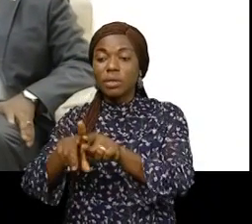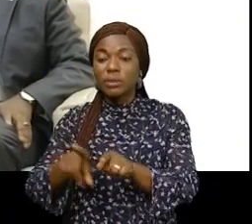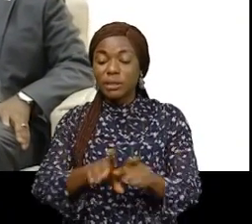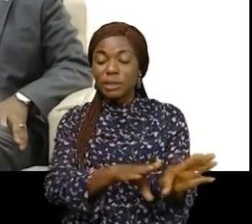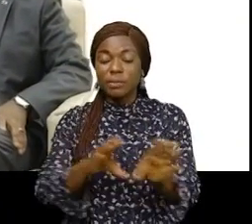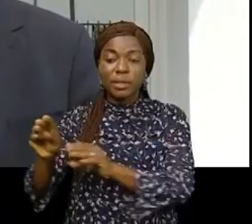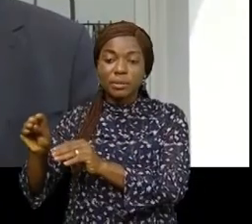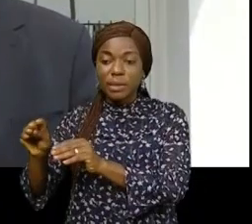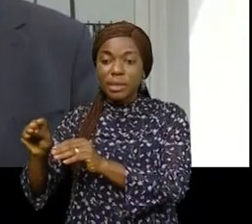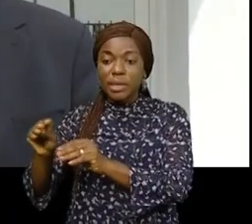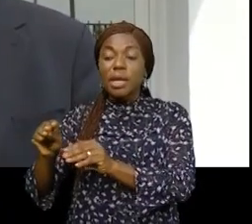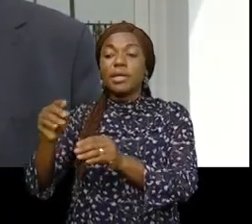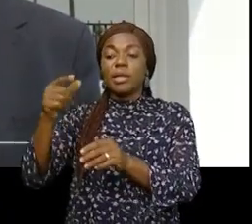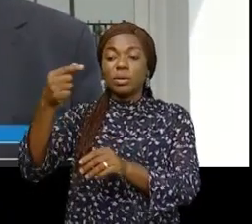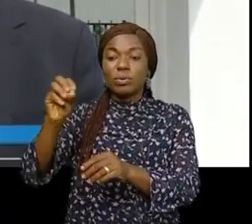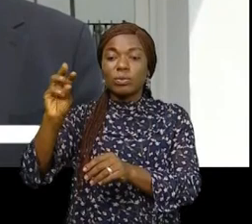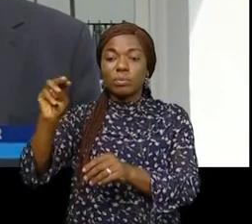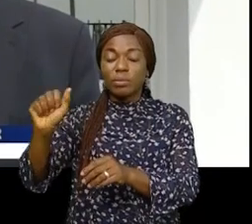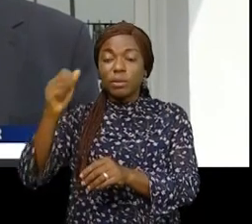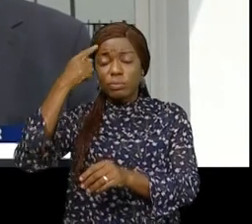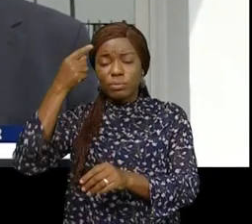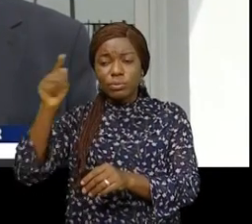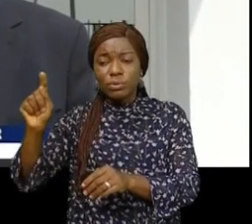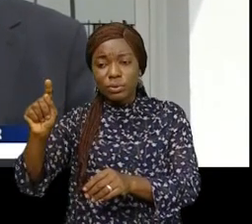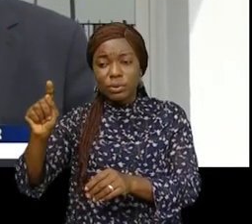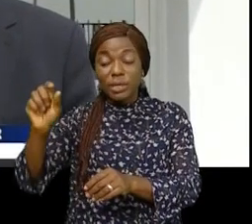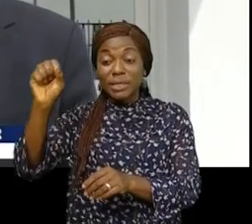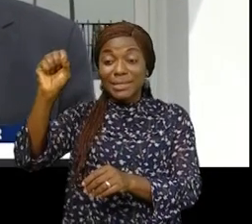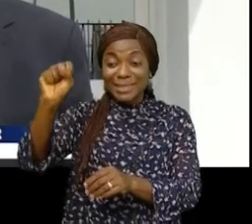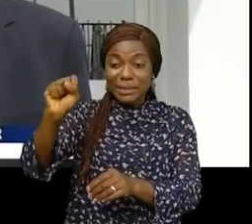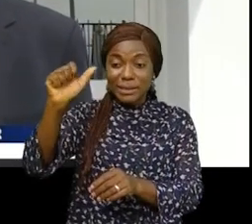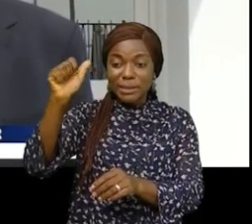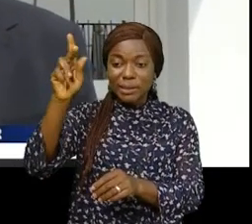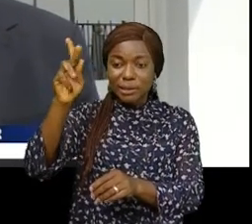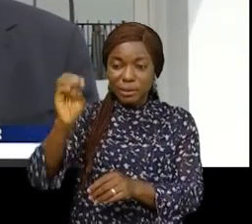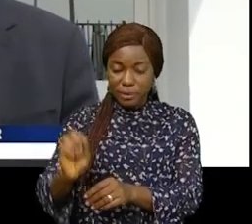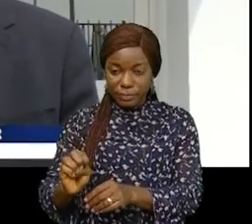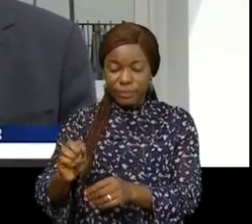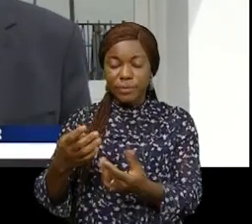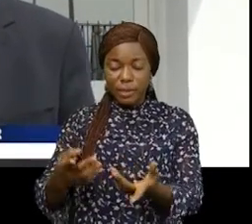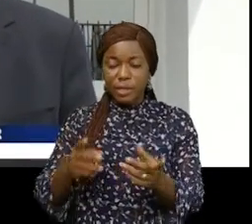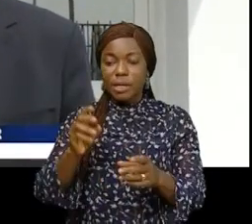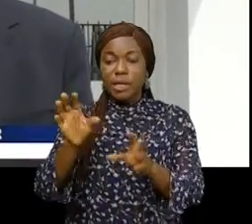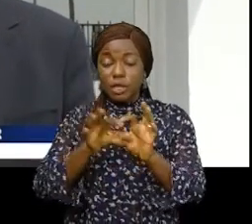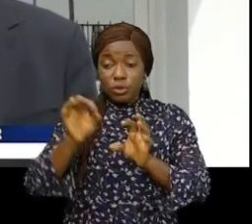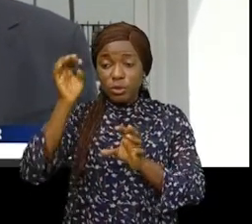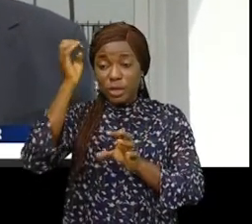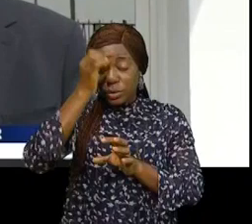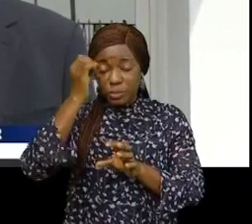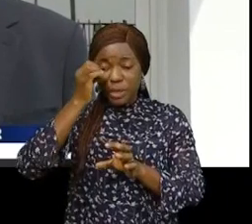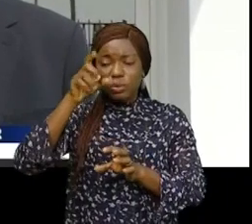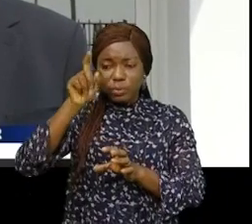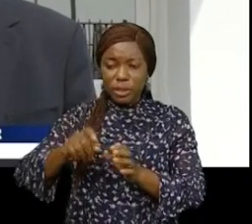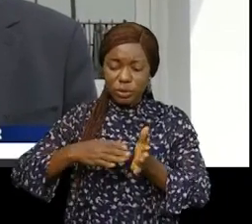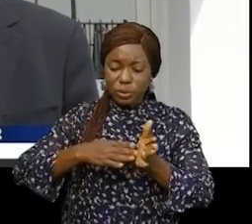Goma pour saké. Mais en même temps aussi dire la disposition de l'Union Européenne à accompagner le gouvernement congolais pour faire face à des